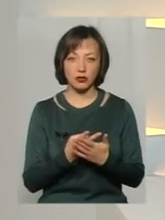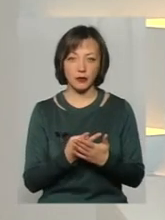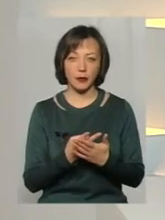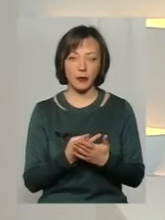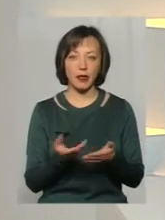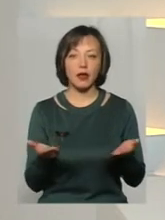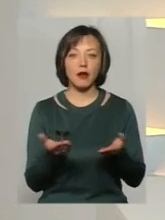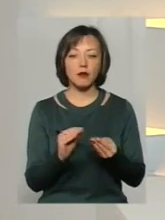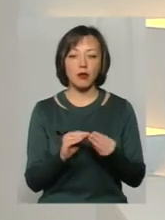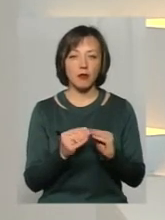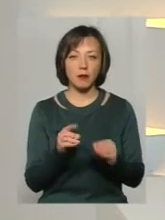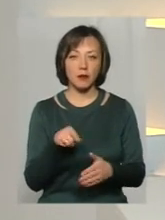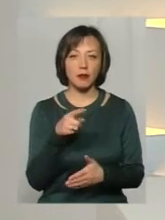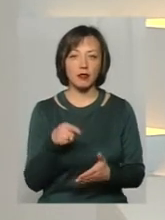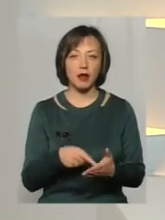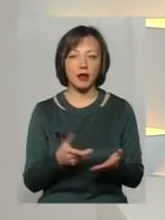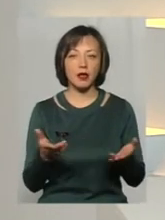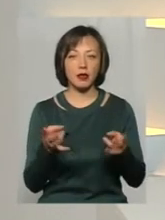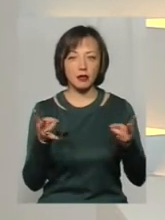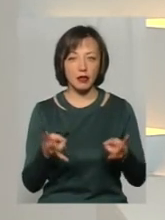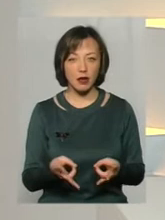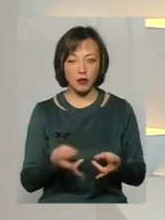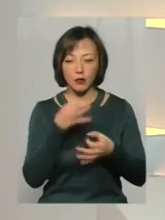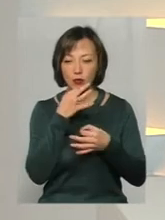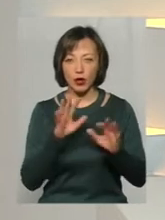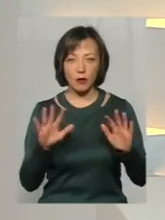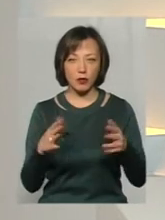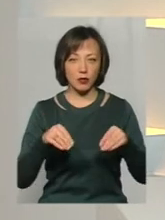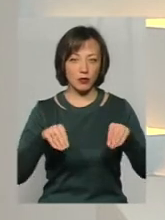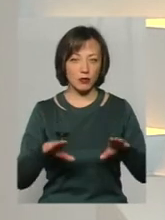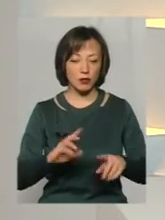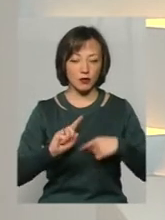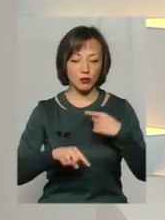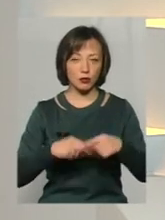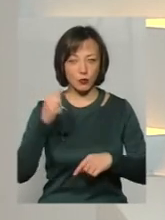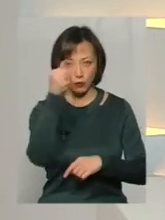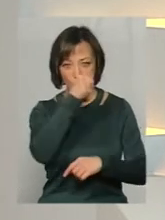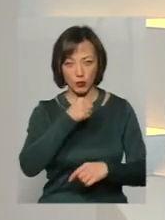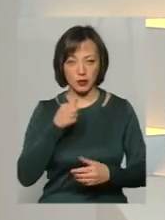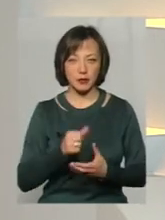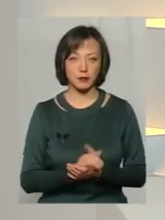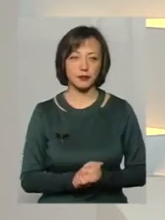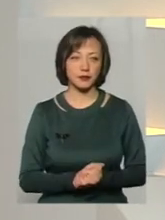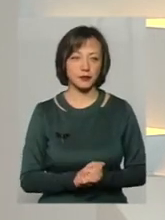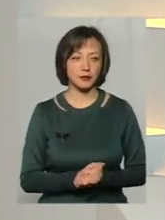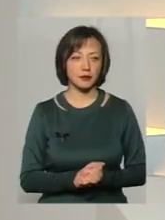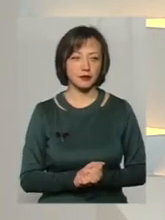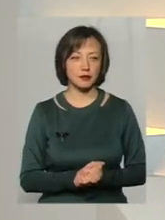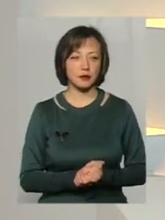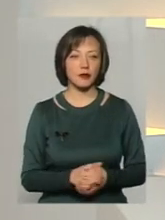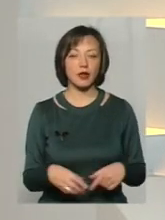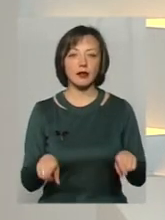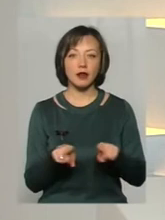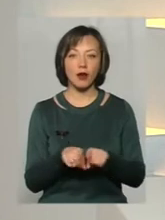які проблемні питання, які треба в будь-якому випадку вирішити вже у наступному році? Ну, таких